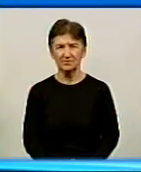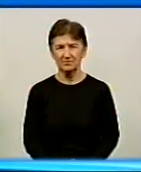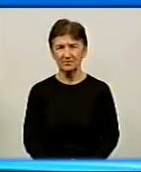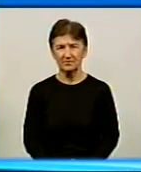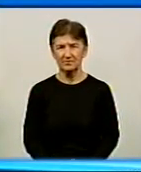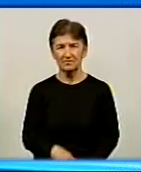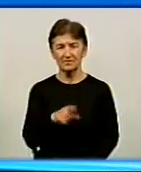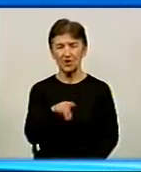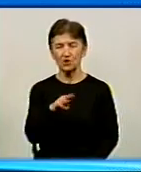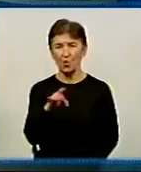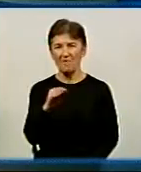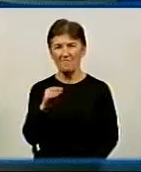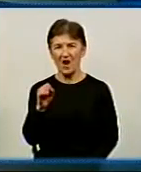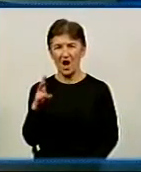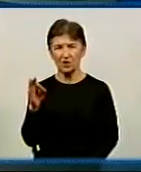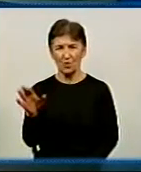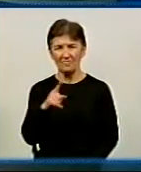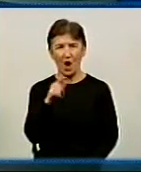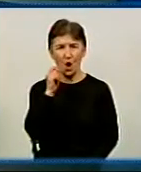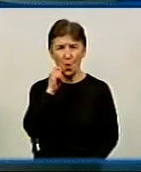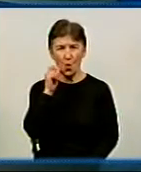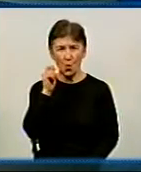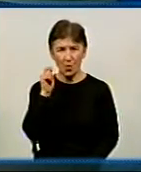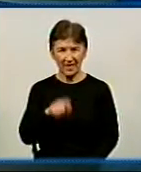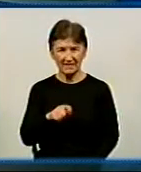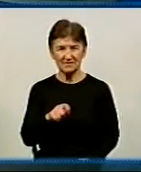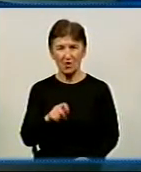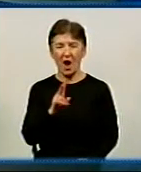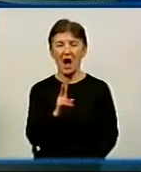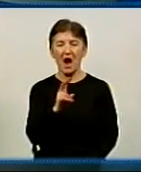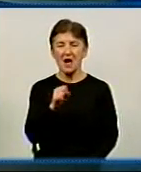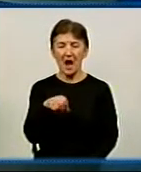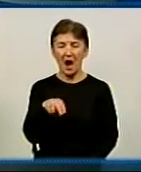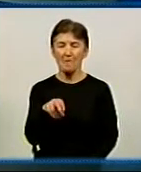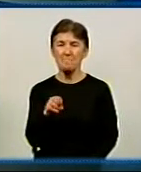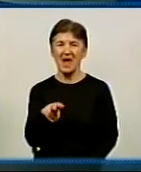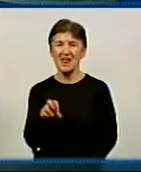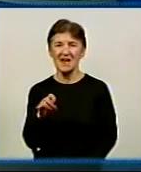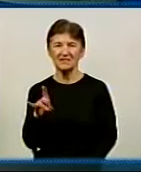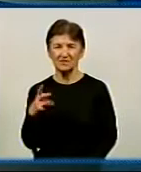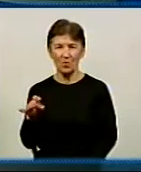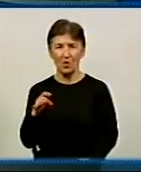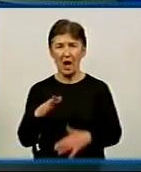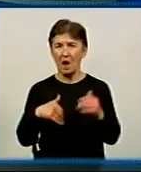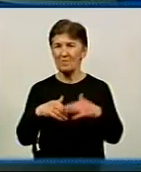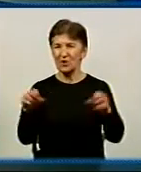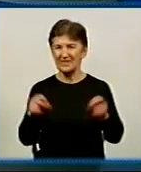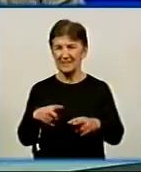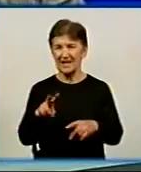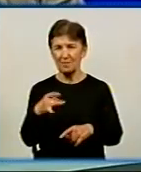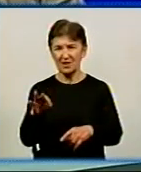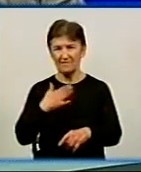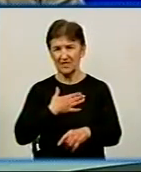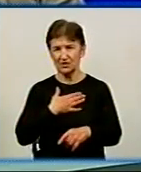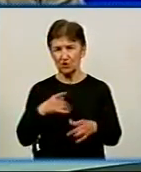Валерій Труфанов, керівник громадської організації «Українське капеланство», президент Асоціації професійних капеланів України в нашій студії. Добрий вечір